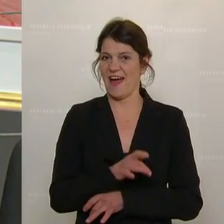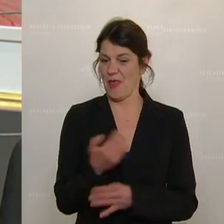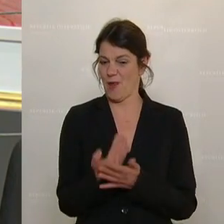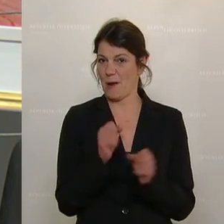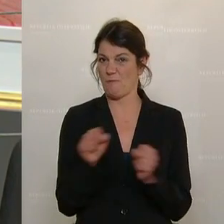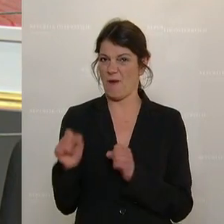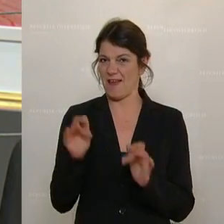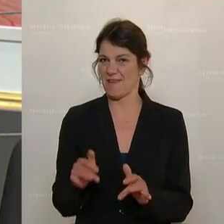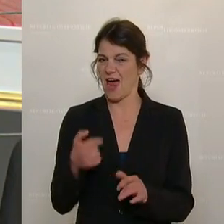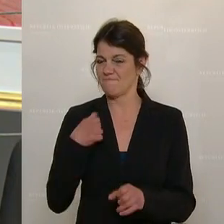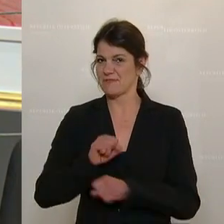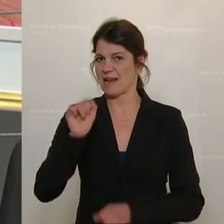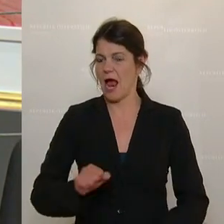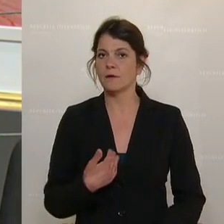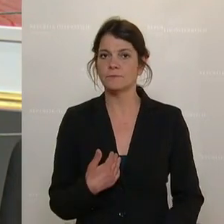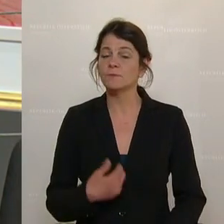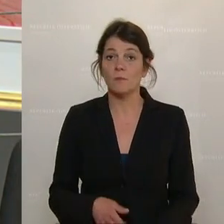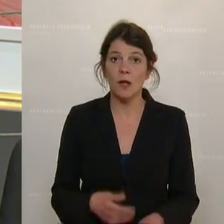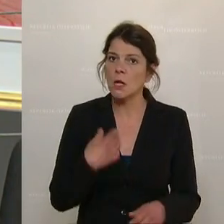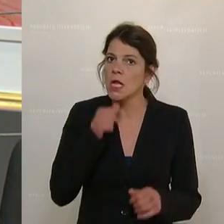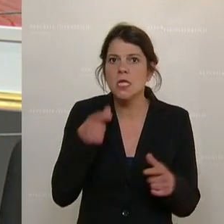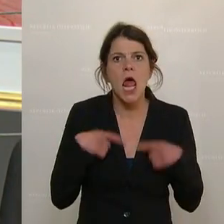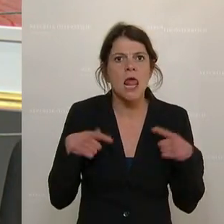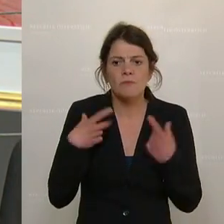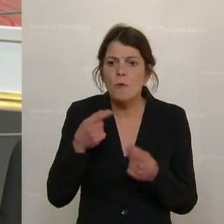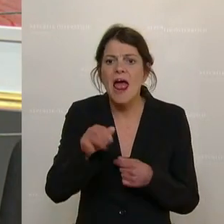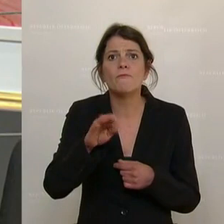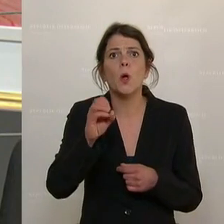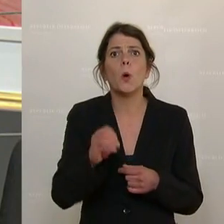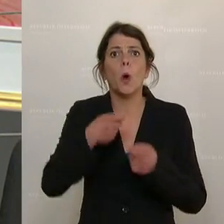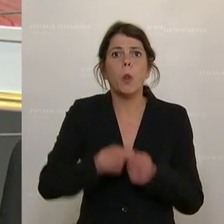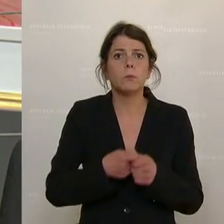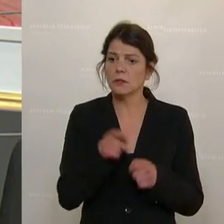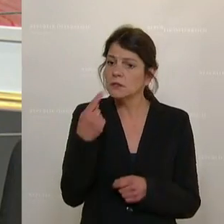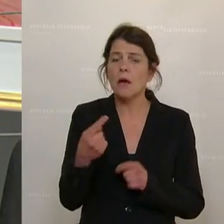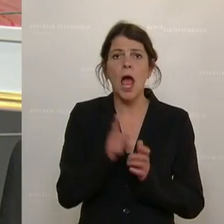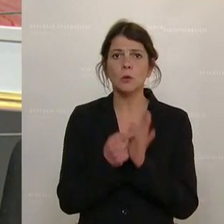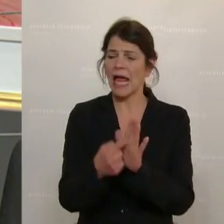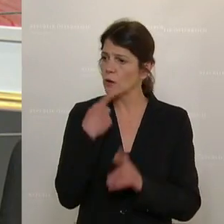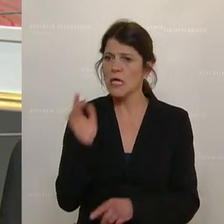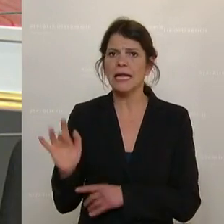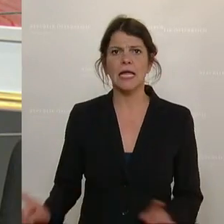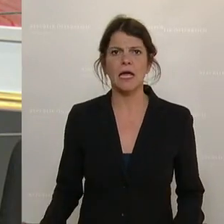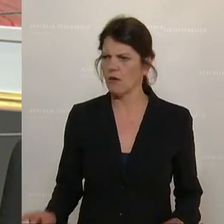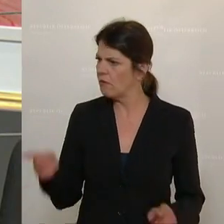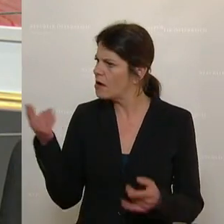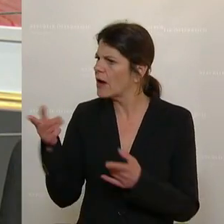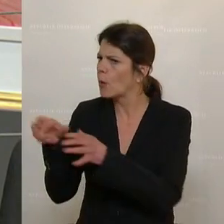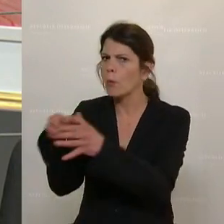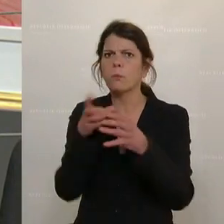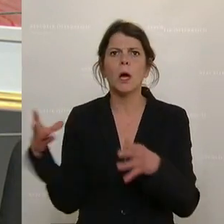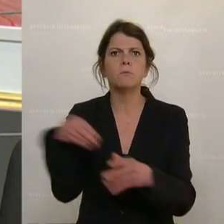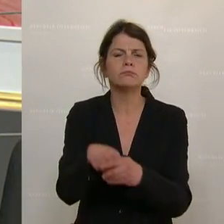neue Möglichkeit. Ich habe nicht von Ihnen erlebt im FPÖ-Klub, dass Sie genau das aufzeigen und kritisieren, wer sich da aller